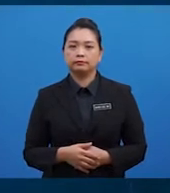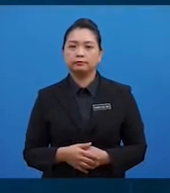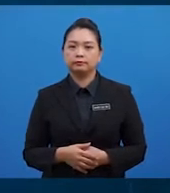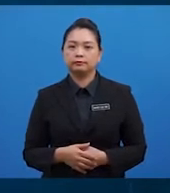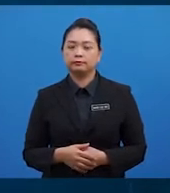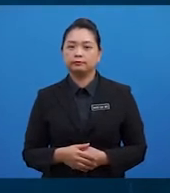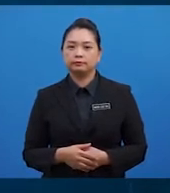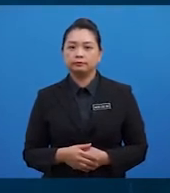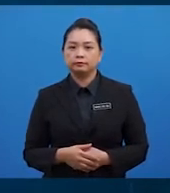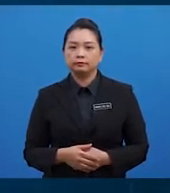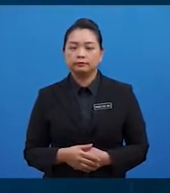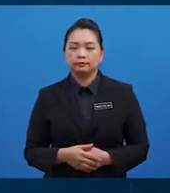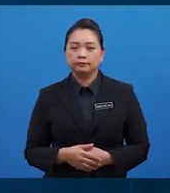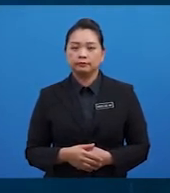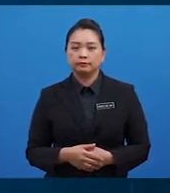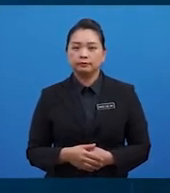terakhir.